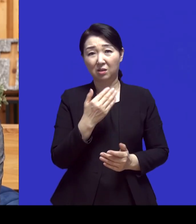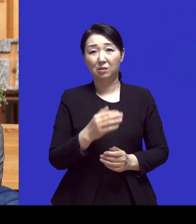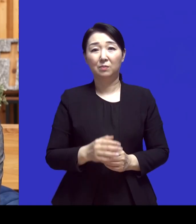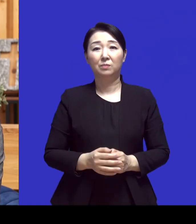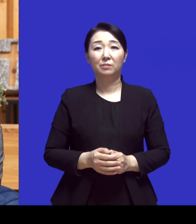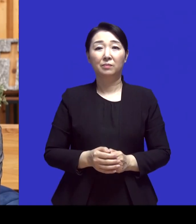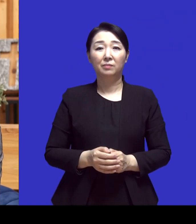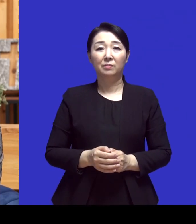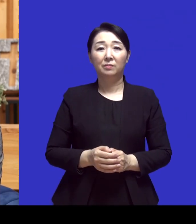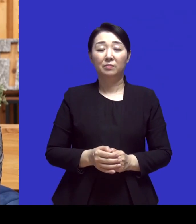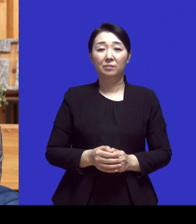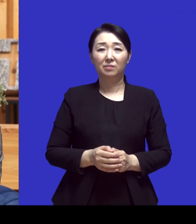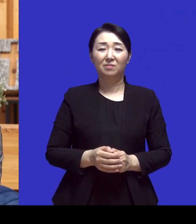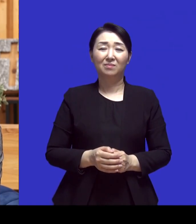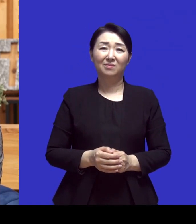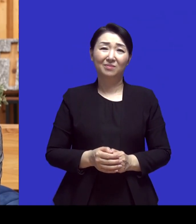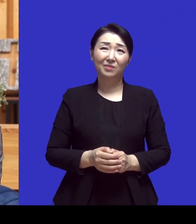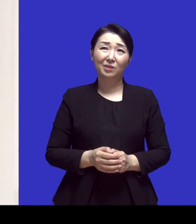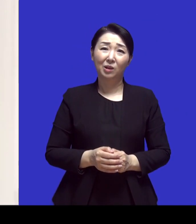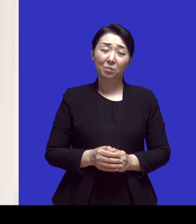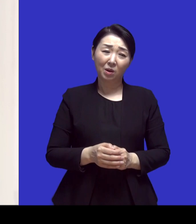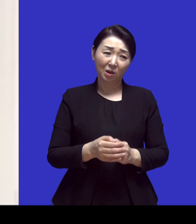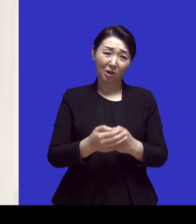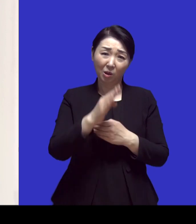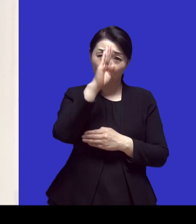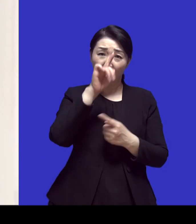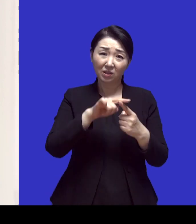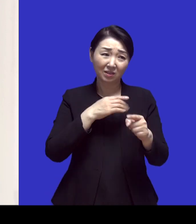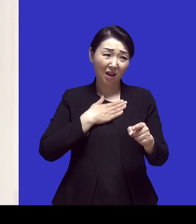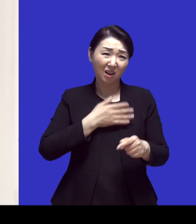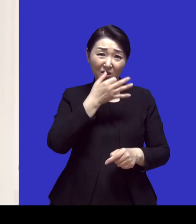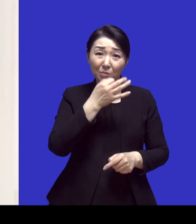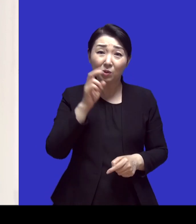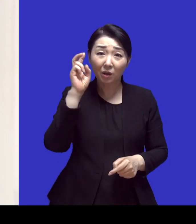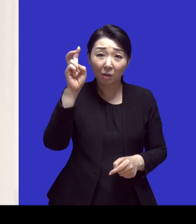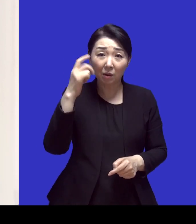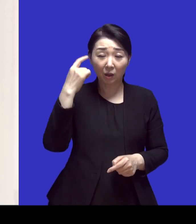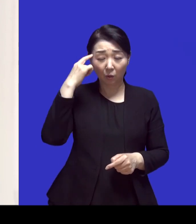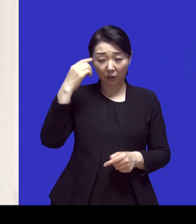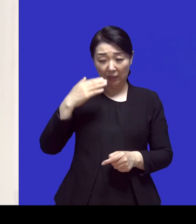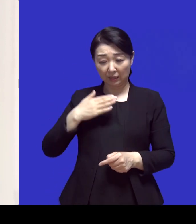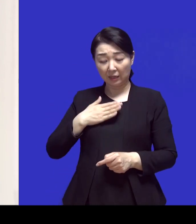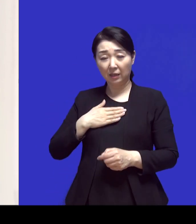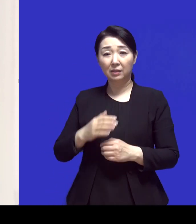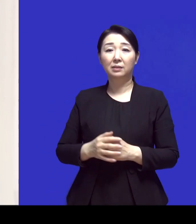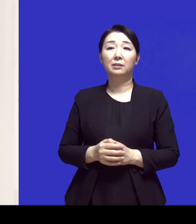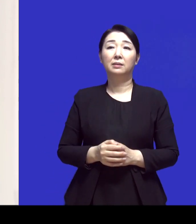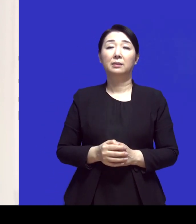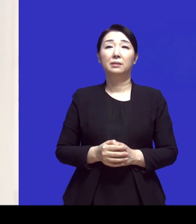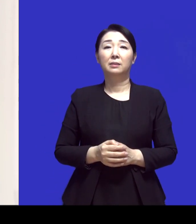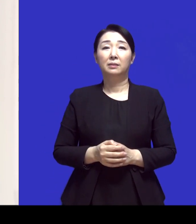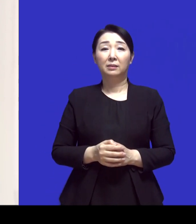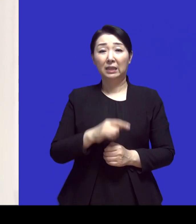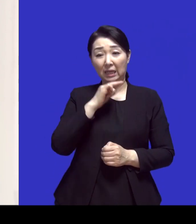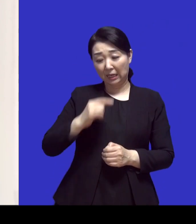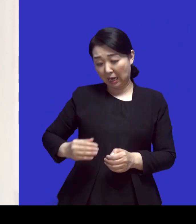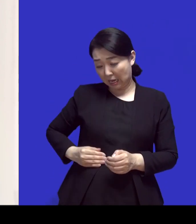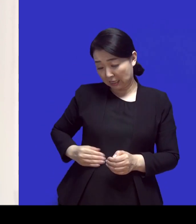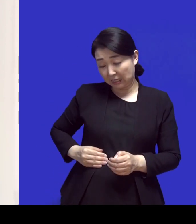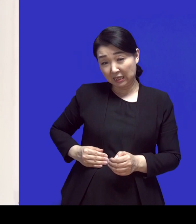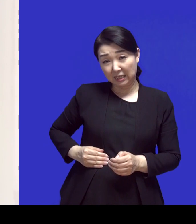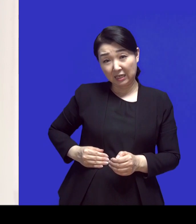그렇죠 더 많이 힘드셨을 것 같아요 네 네 제가 원래 간이식이랑 소화외과 이게 좀 미세한